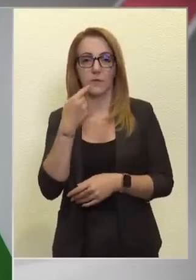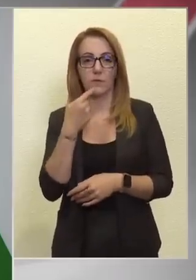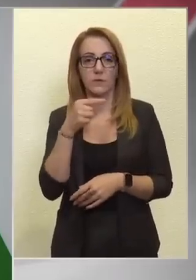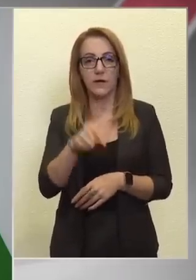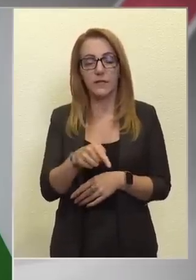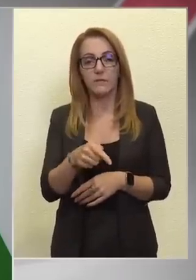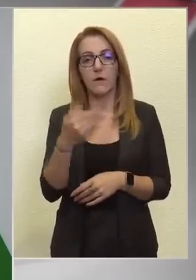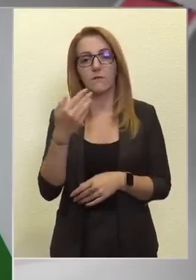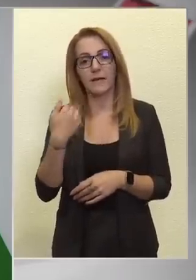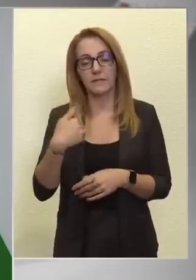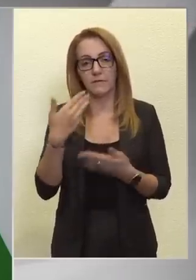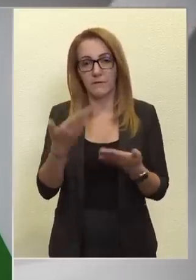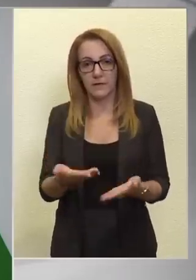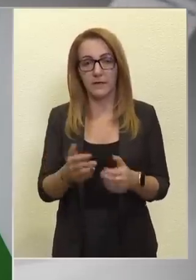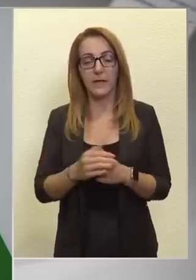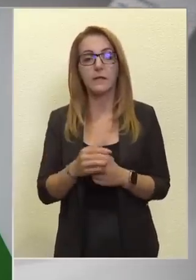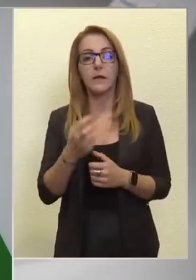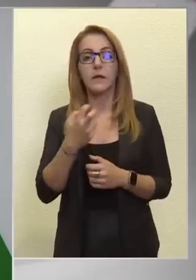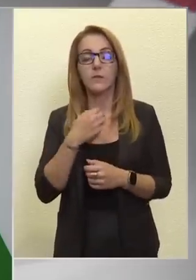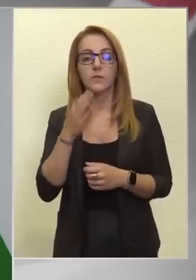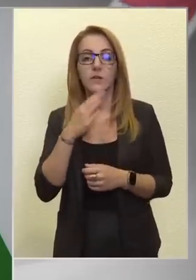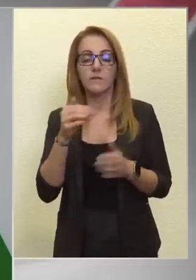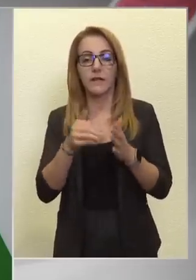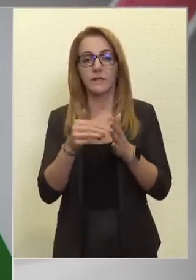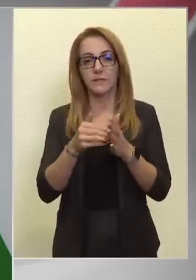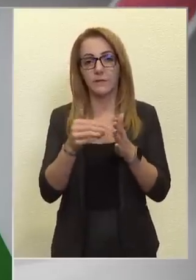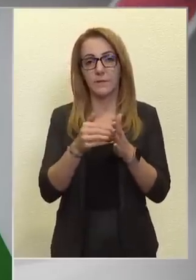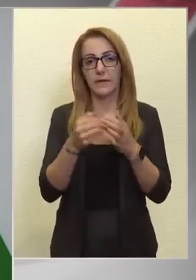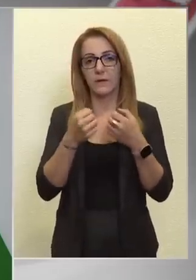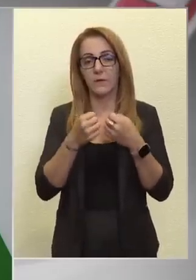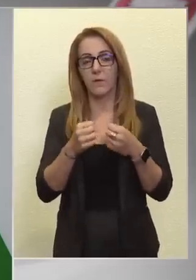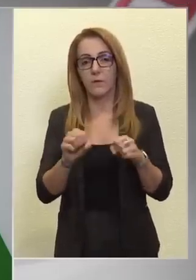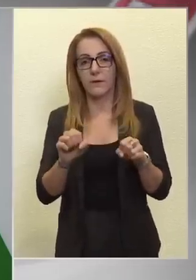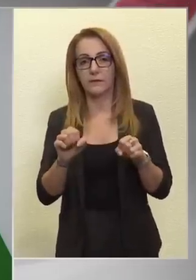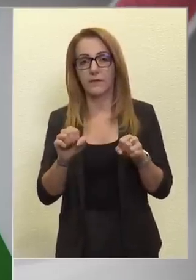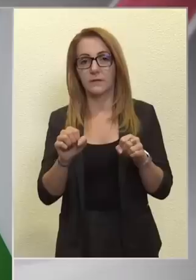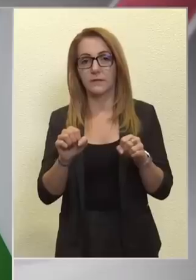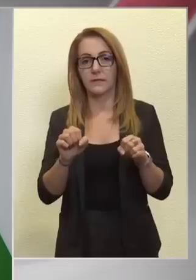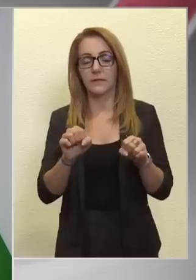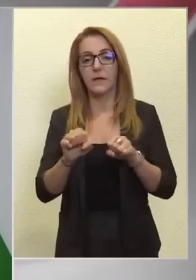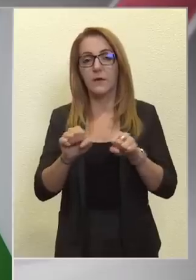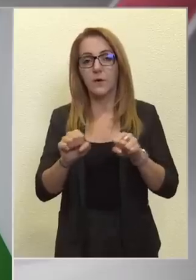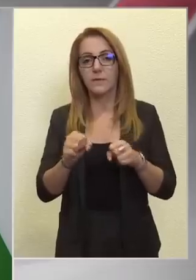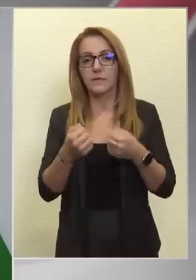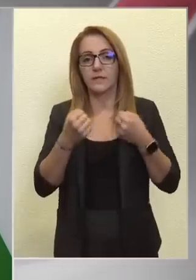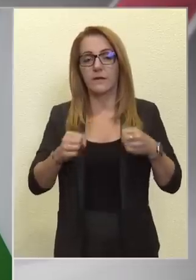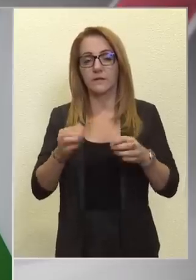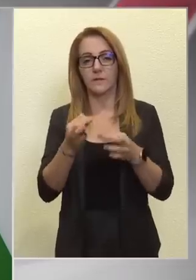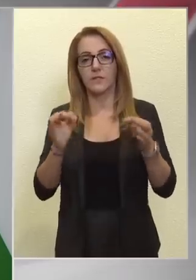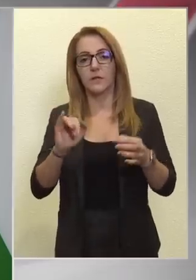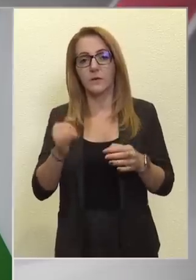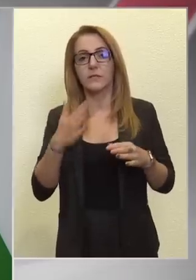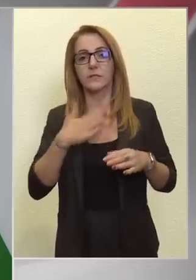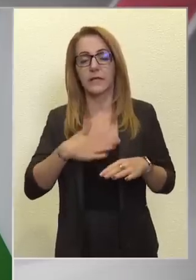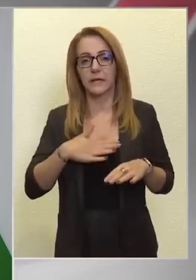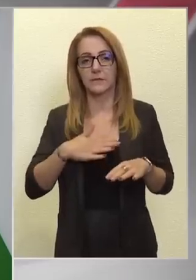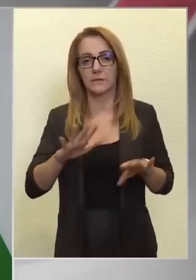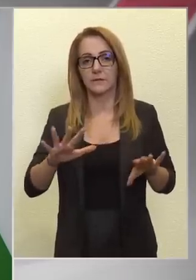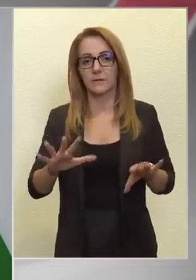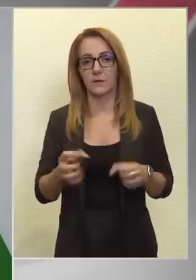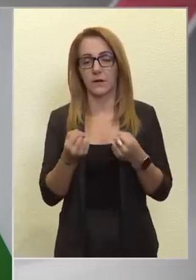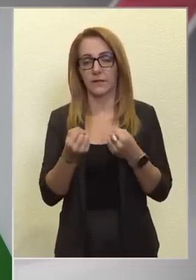Itt van feketén-fehéren, hogy Gyurcsány Ferenc még kormányzati felhatalmazás nélkül is szeret kormányt alakítani, úgyhogy